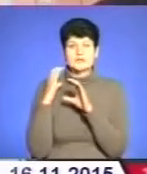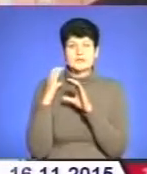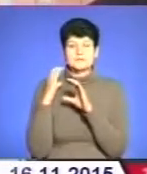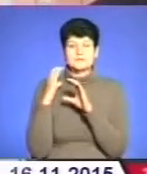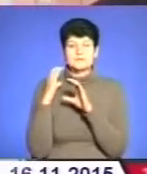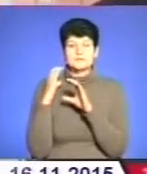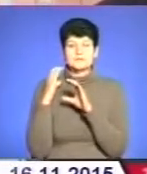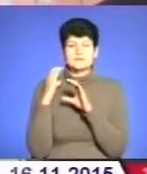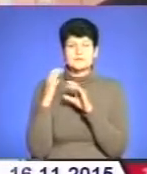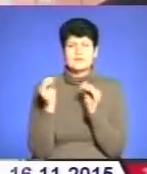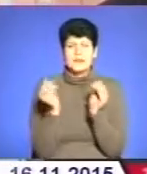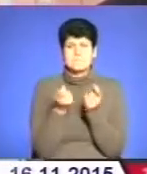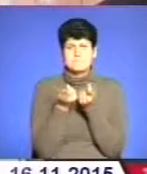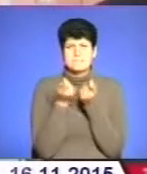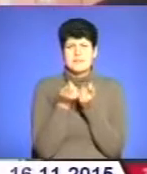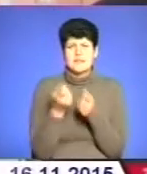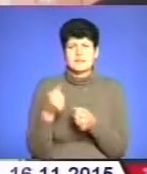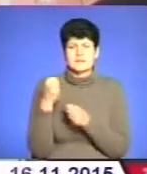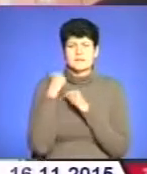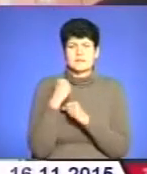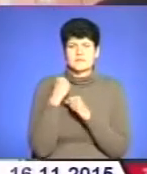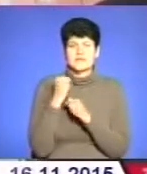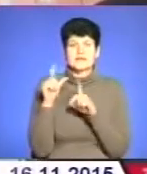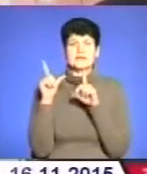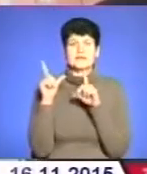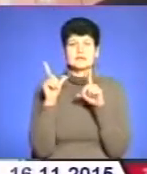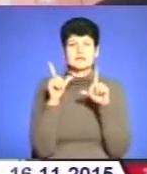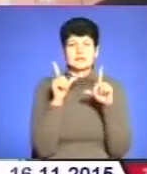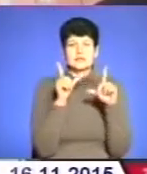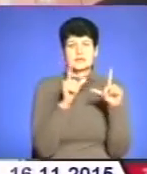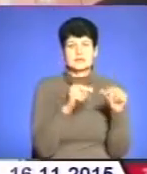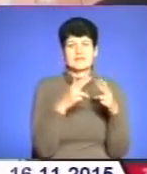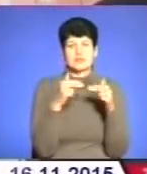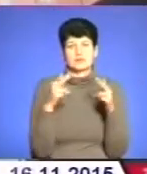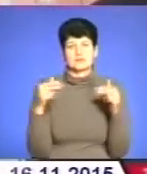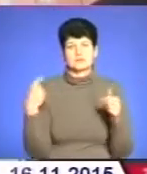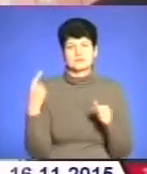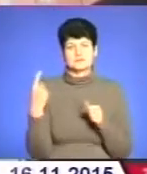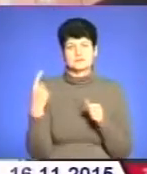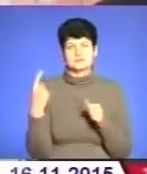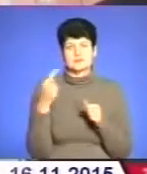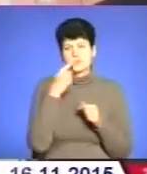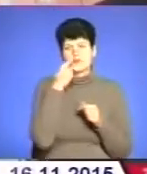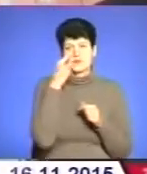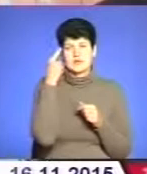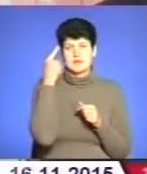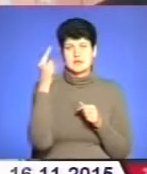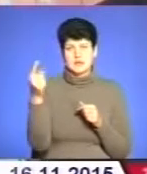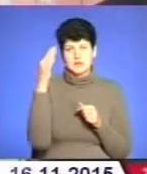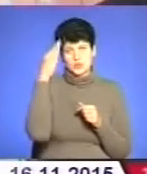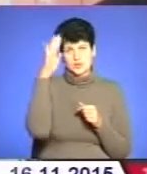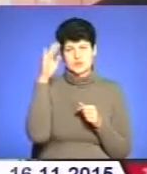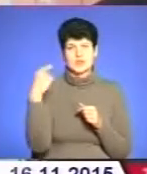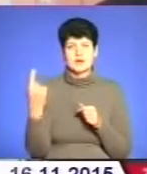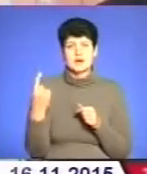з невеликими пожитками їхали на Дніпропетровщину, в далекий, чужий край,